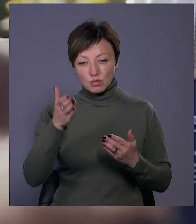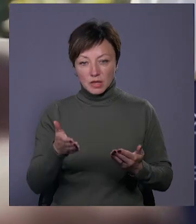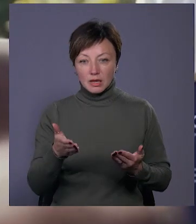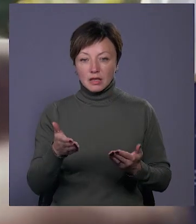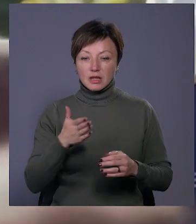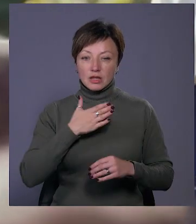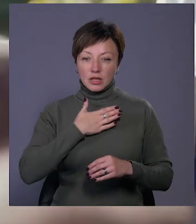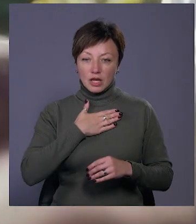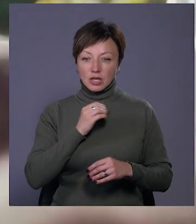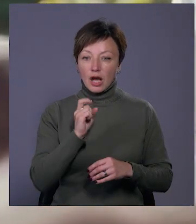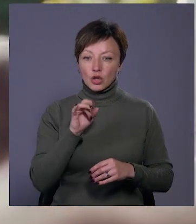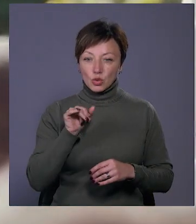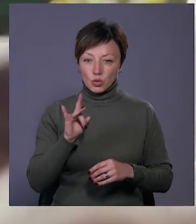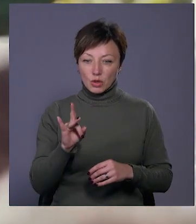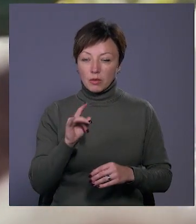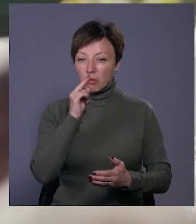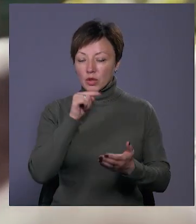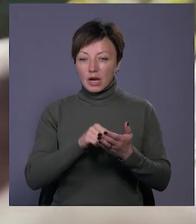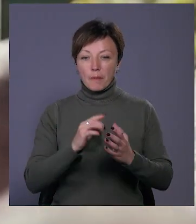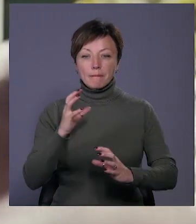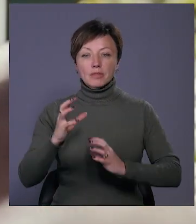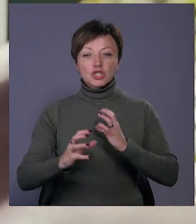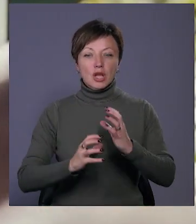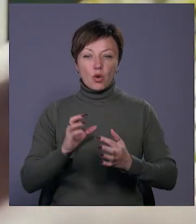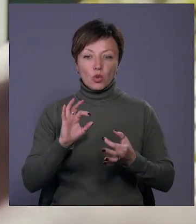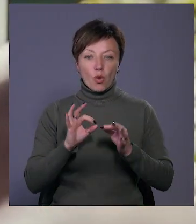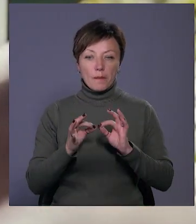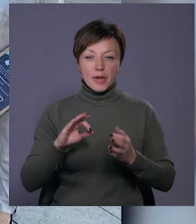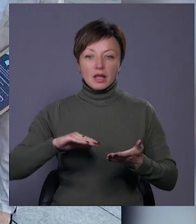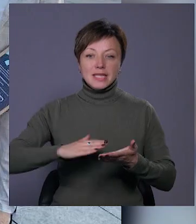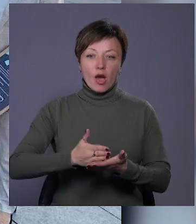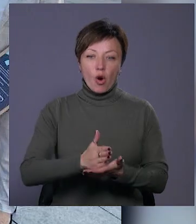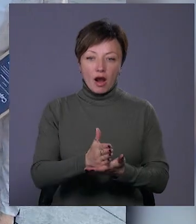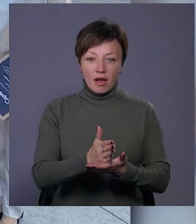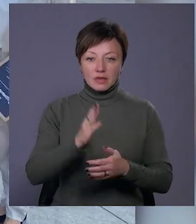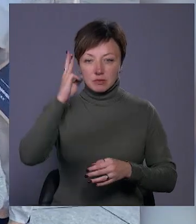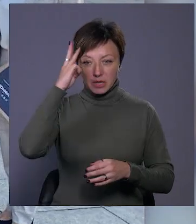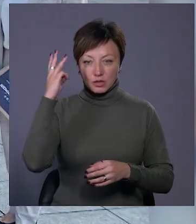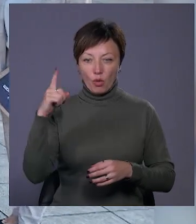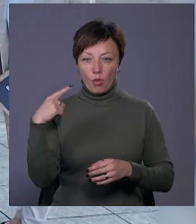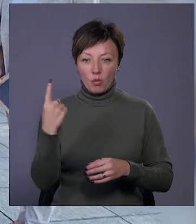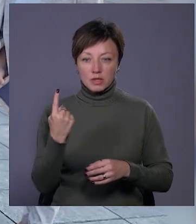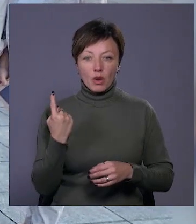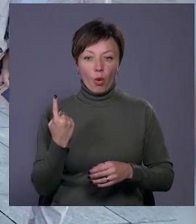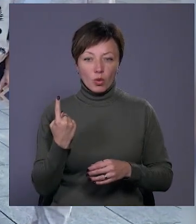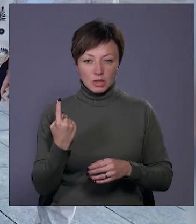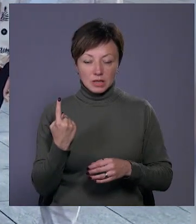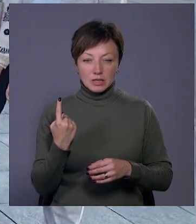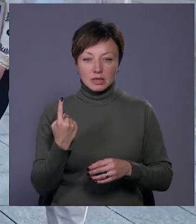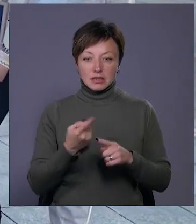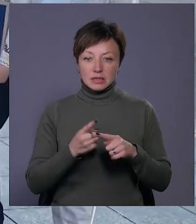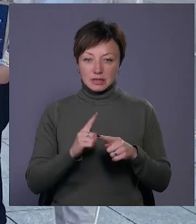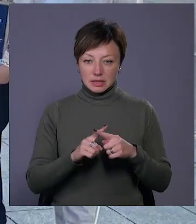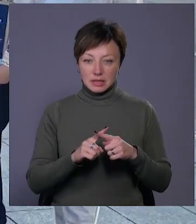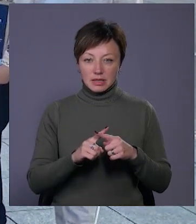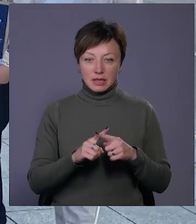тому наш Артур потрапив на все міжнародну олімпіаду з географії. З Хмельницької області він один, тому це на